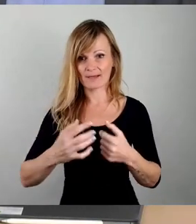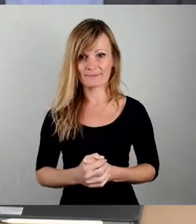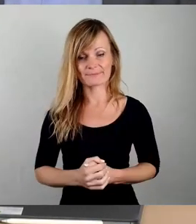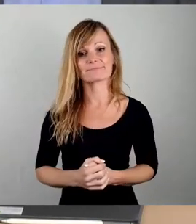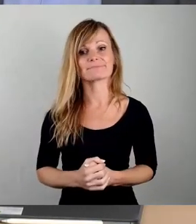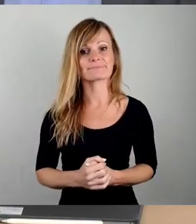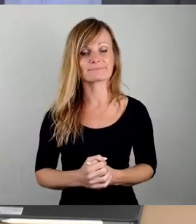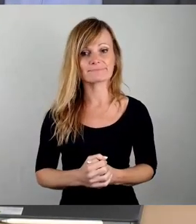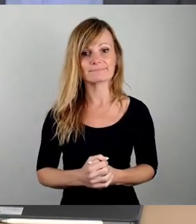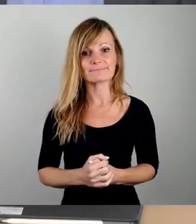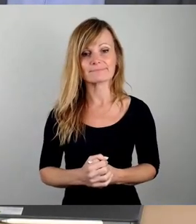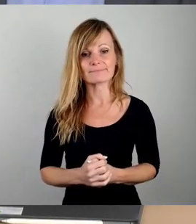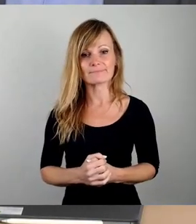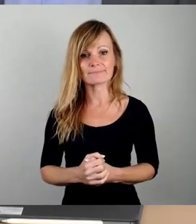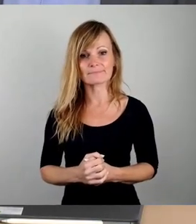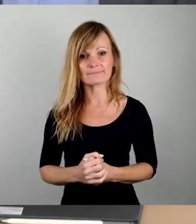Herr Lichtig.